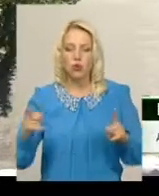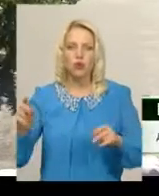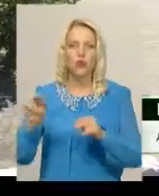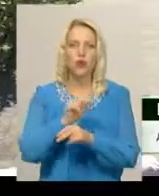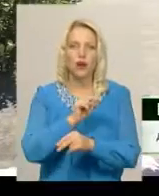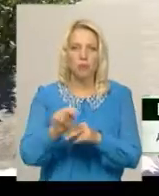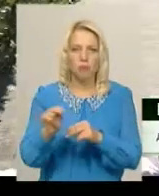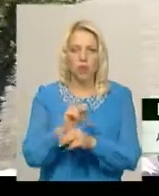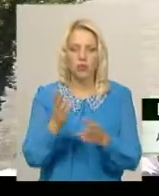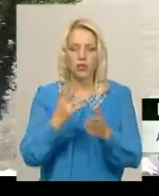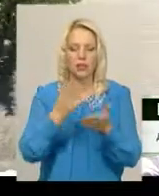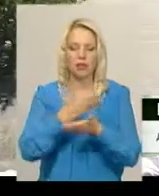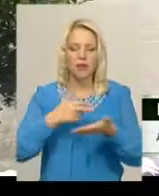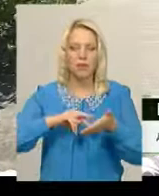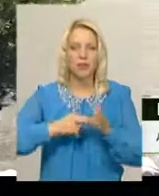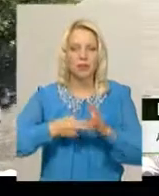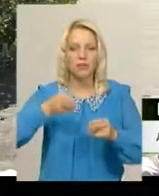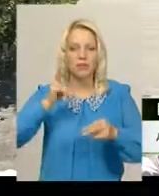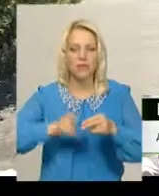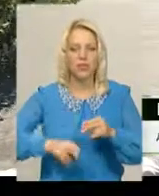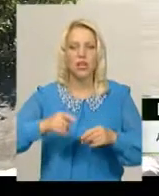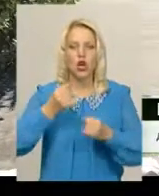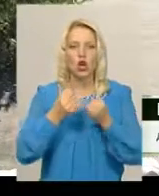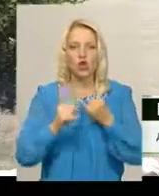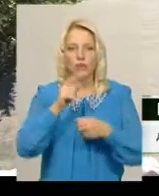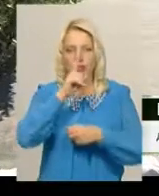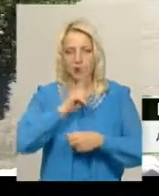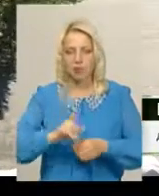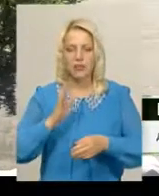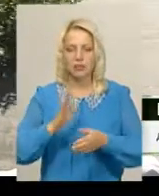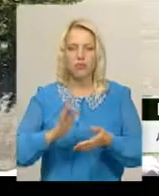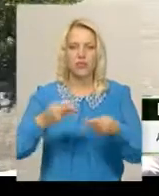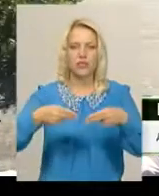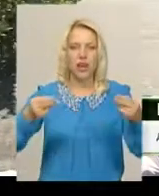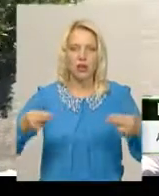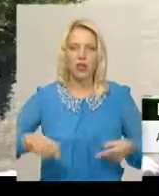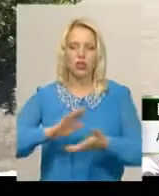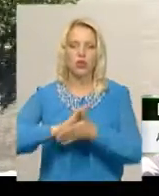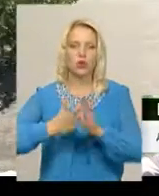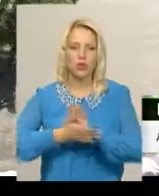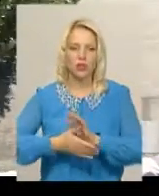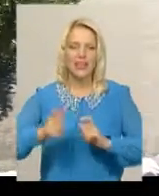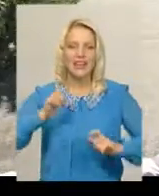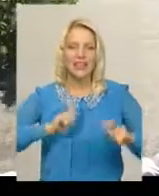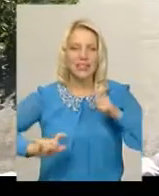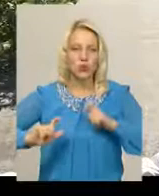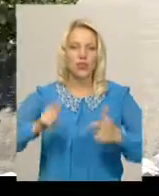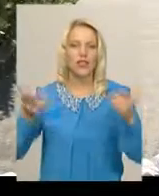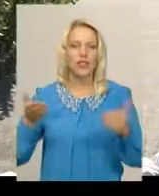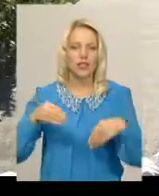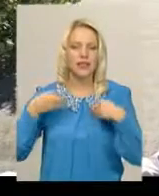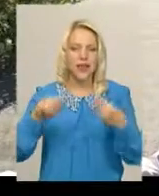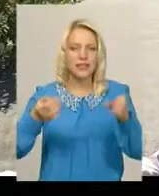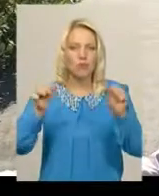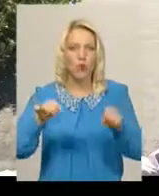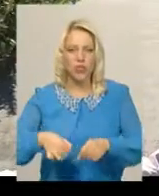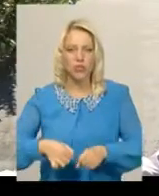завершити в жовтні місяці, сьогодні буде заключений довір з інститутом «Укрдорпроект», який дасть на можливість,